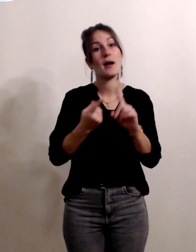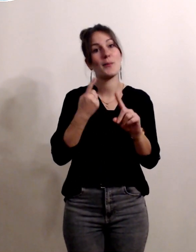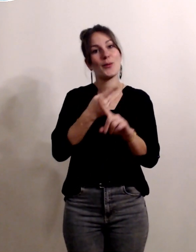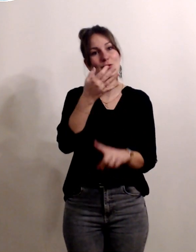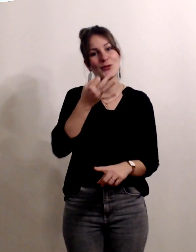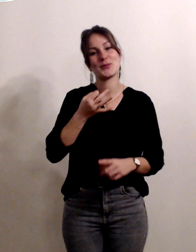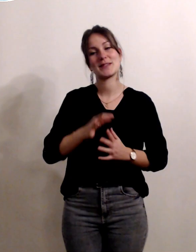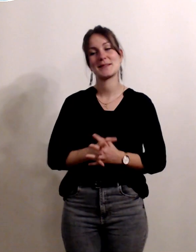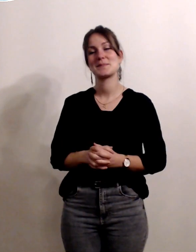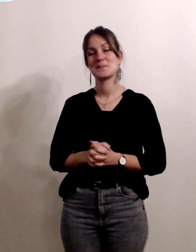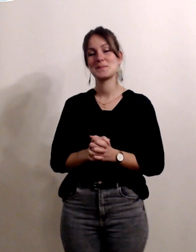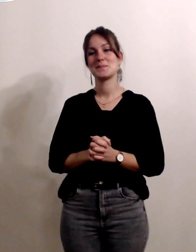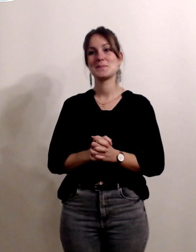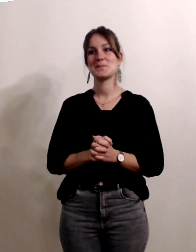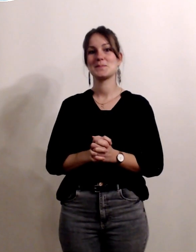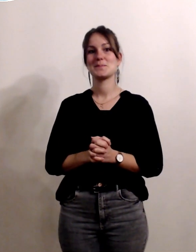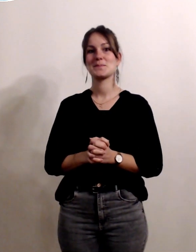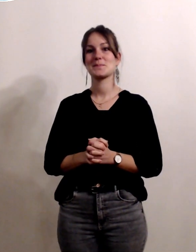important de nous le dire